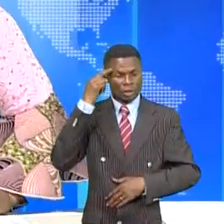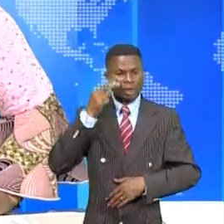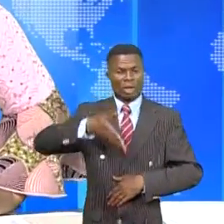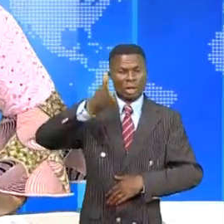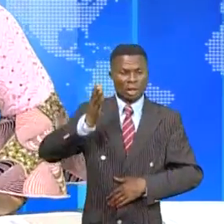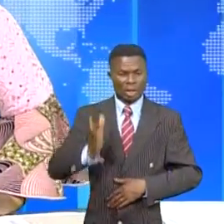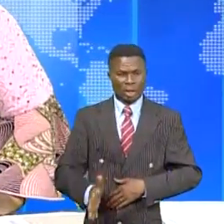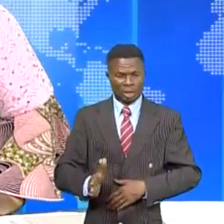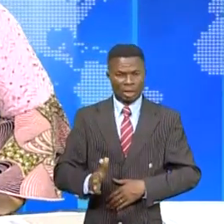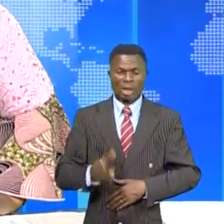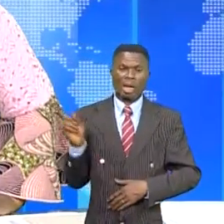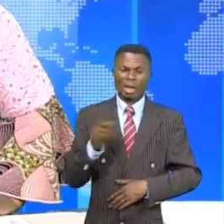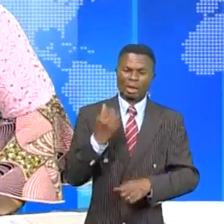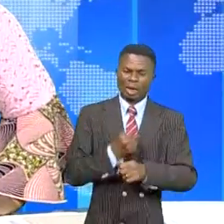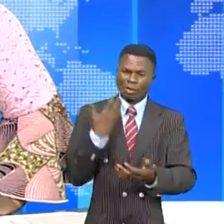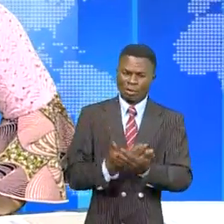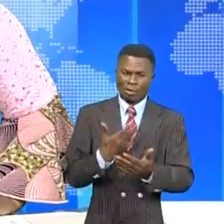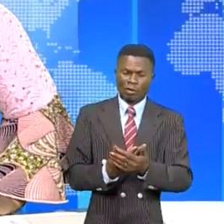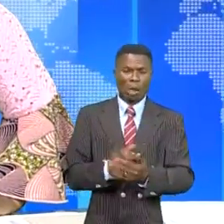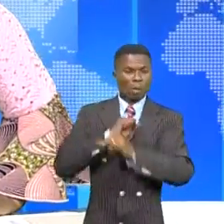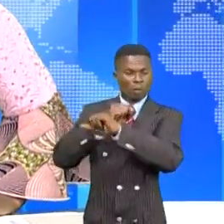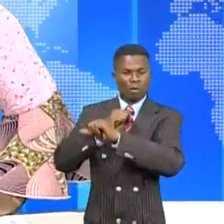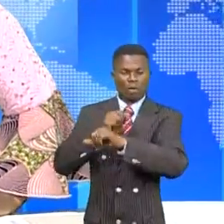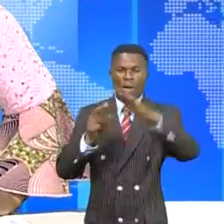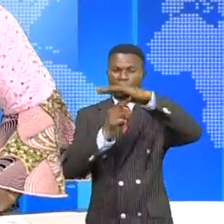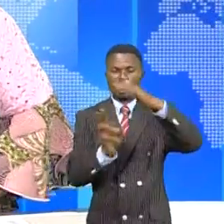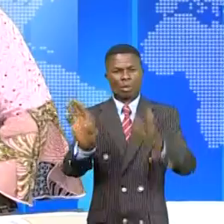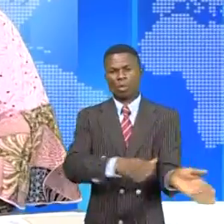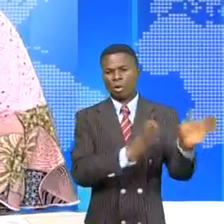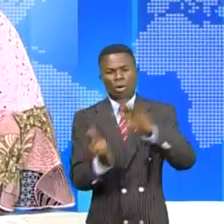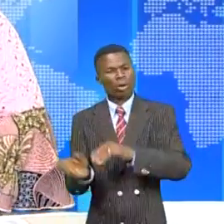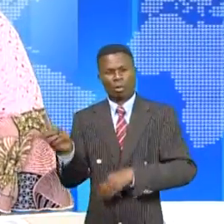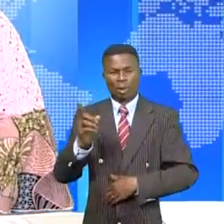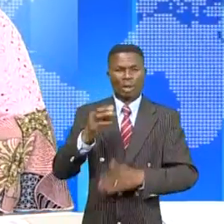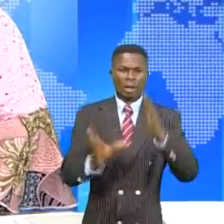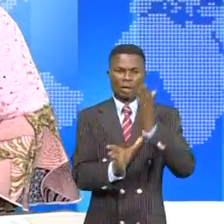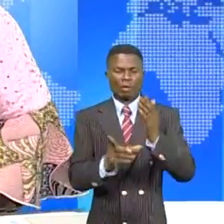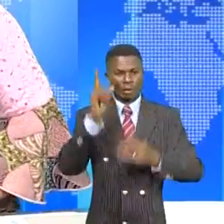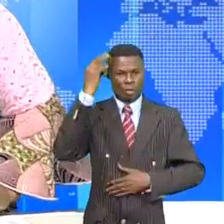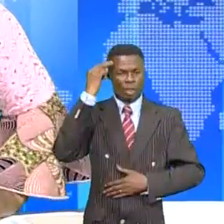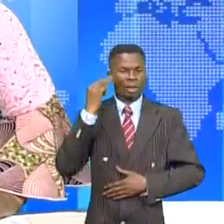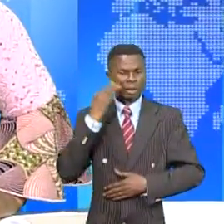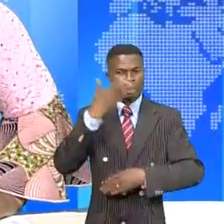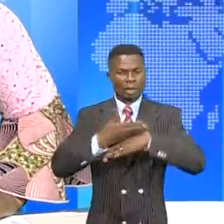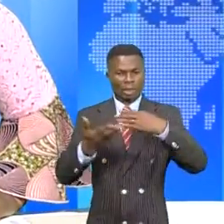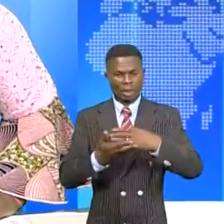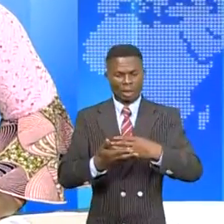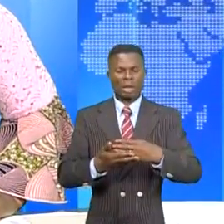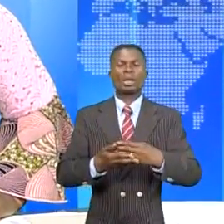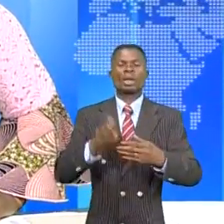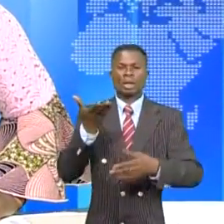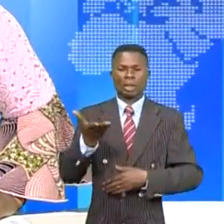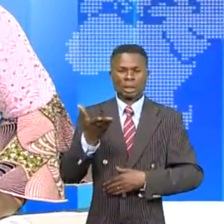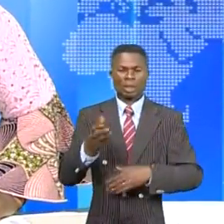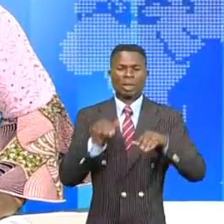'activent pour éviter le fondrement de cet ouvrage. Le vice-premier ministre, ministre des Infrastructures, Travaux publics et reconstruction, Willy Nkupos